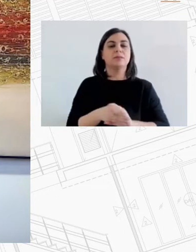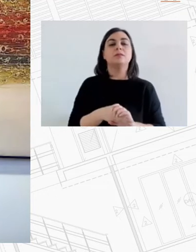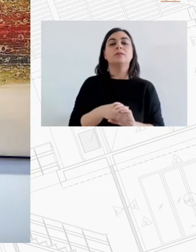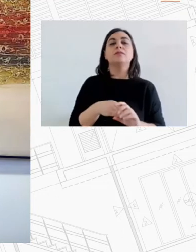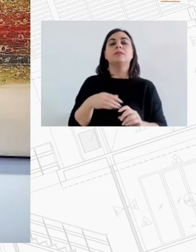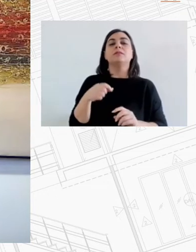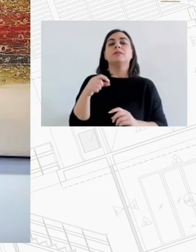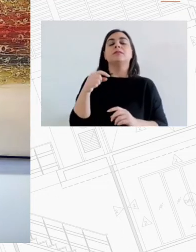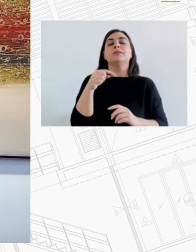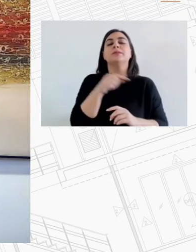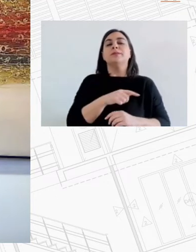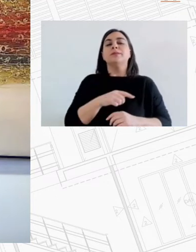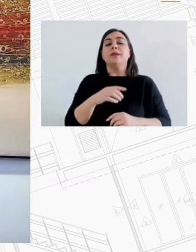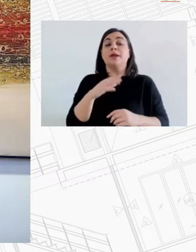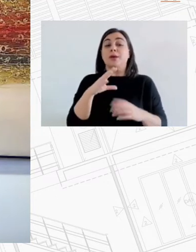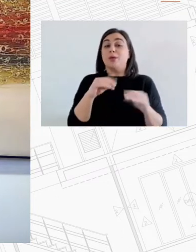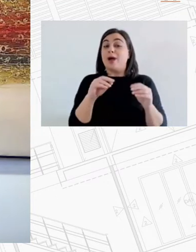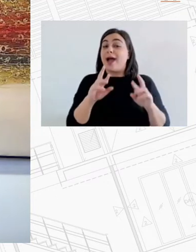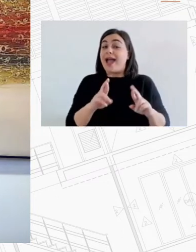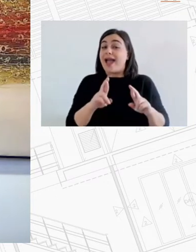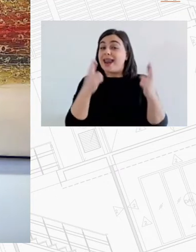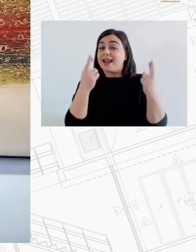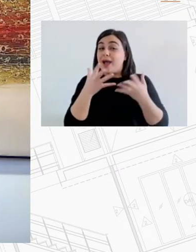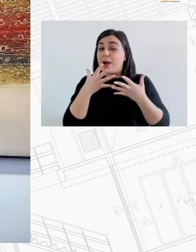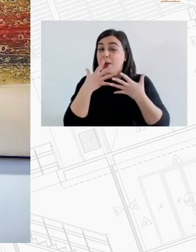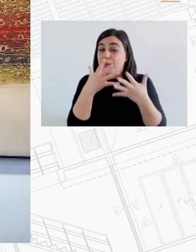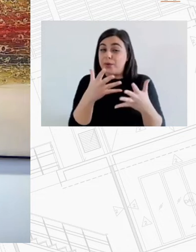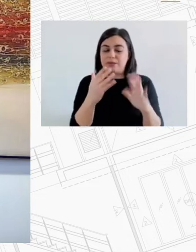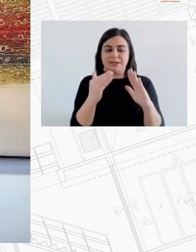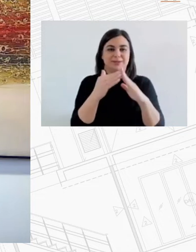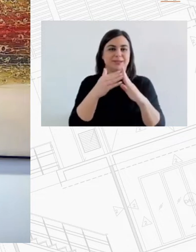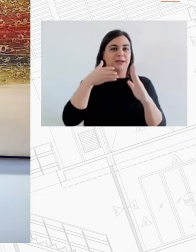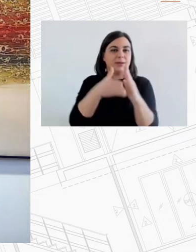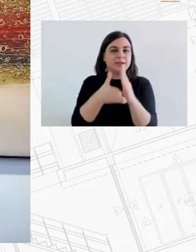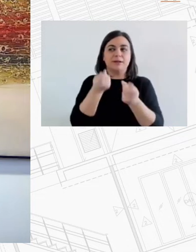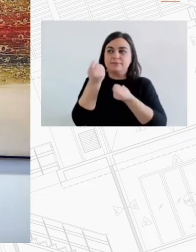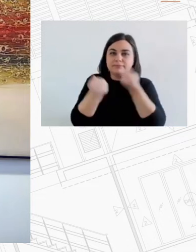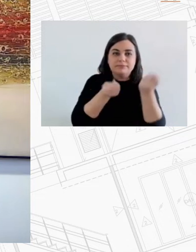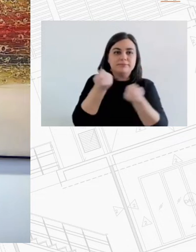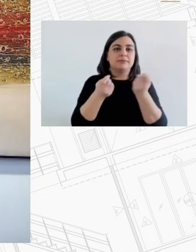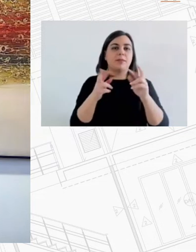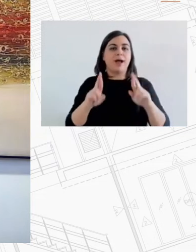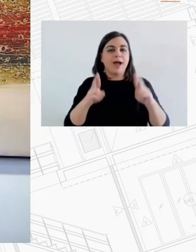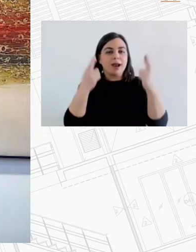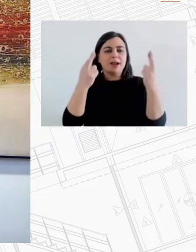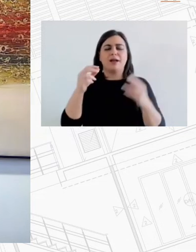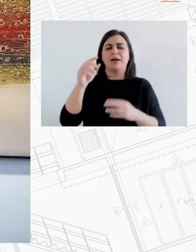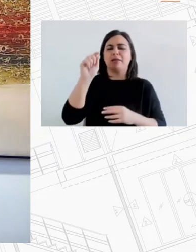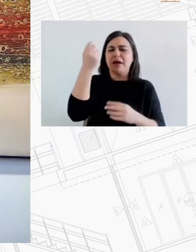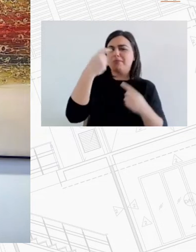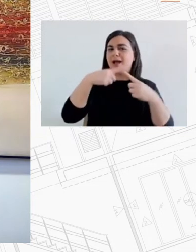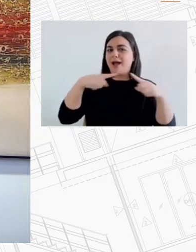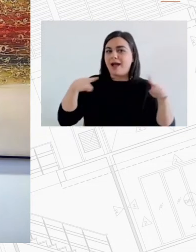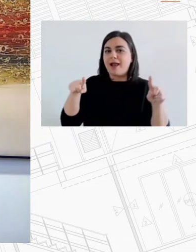αυτοδιοίκησης το ενεργειακό κόστος αλλά και γενικότερα όλο αυτό το αυξημένο κόστος ζωής δημιουργεί και μια νέα